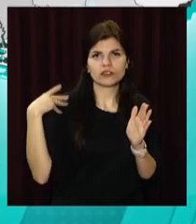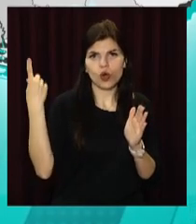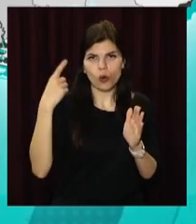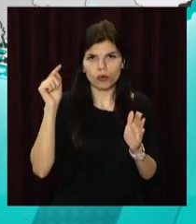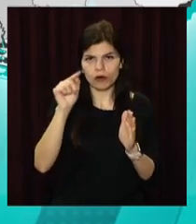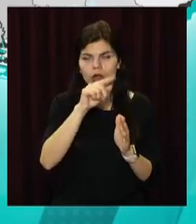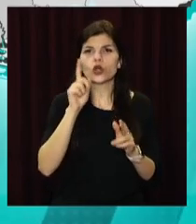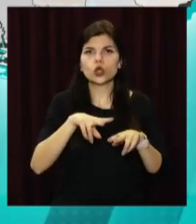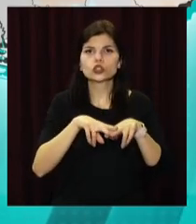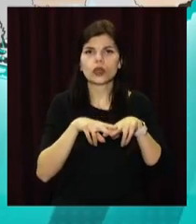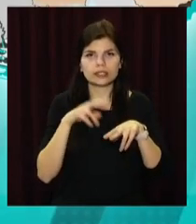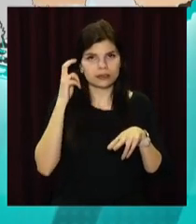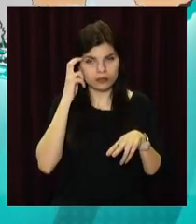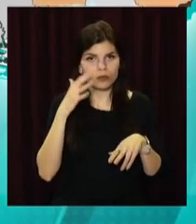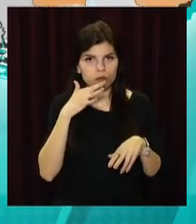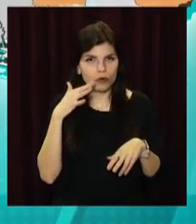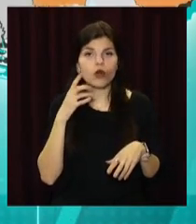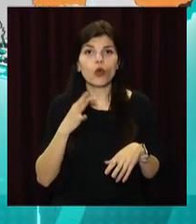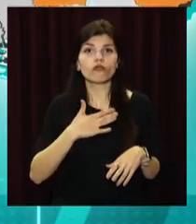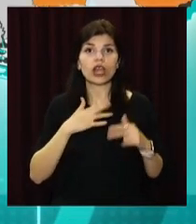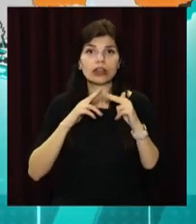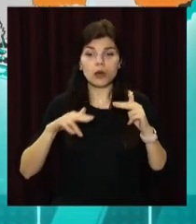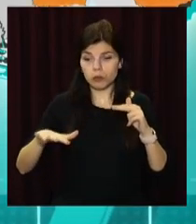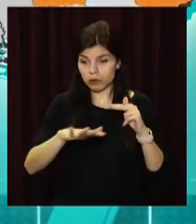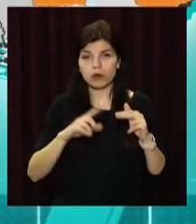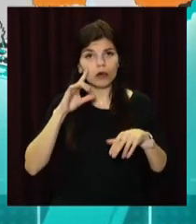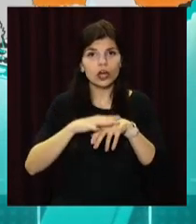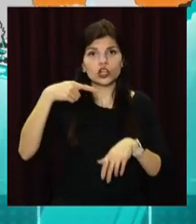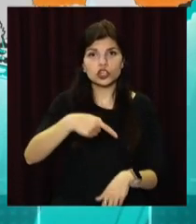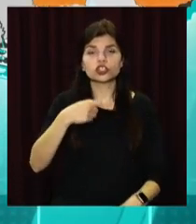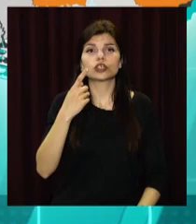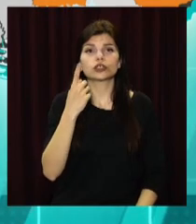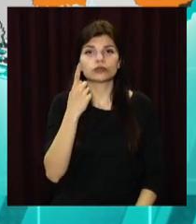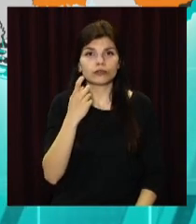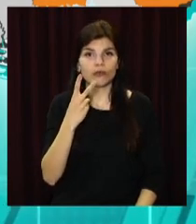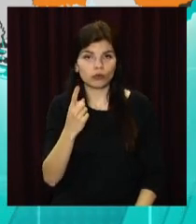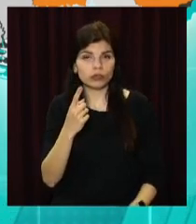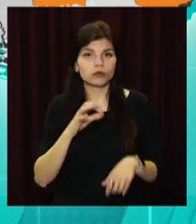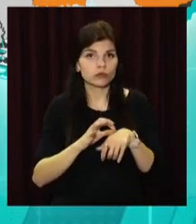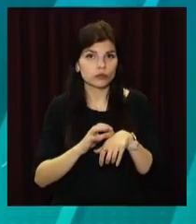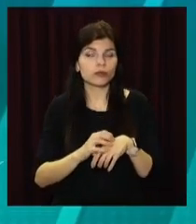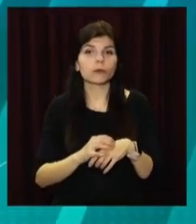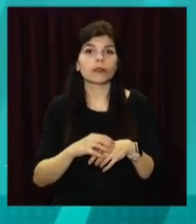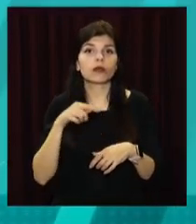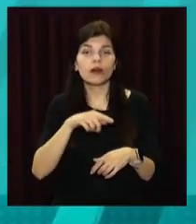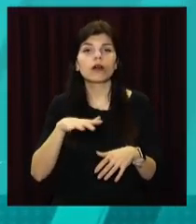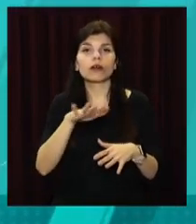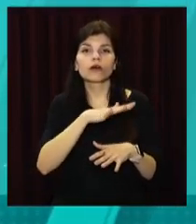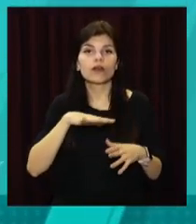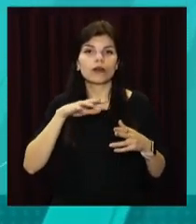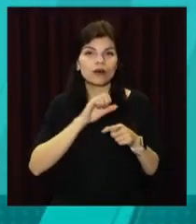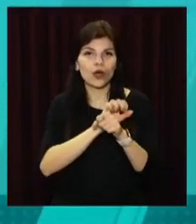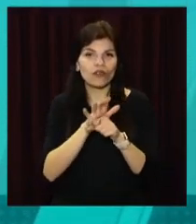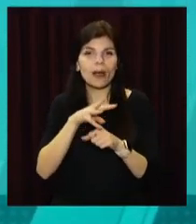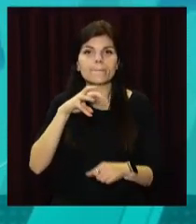області, а також столиця. Зокрема, в нашому регіоні зафіксували 1021 новий випадок недуги. У ковід-центрі обласної лікарні